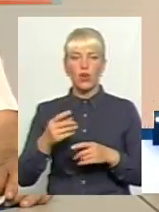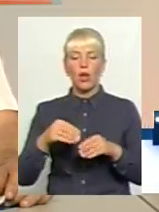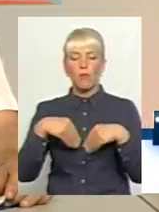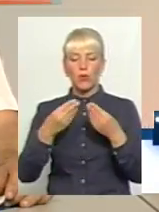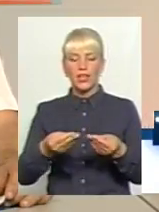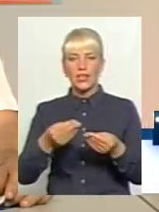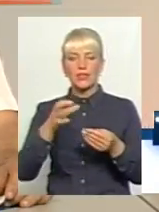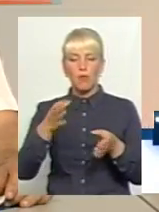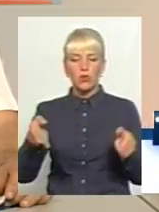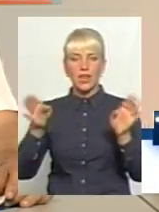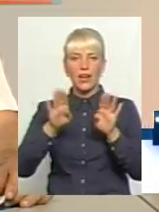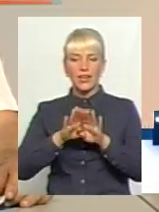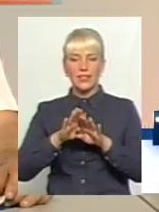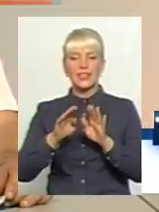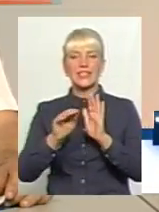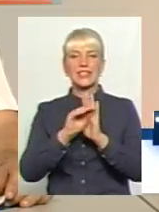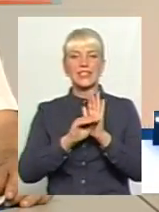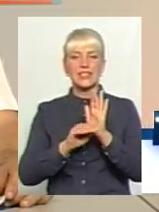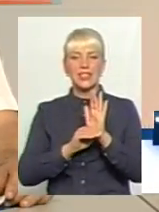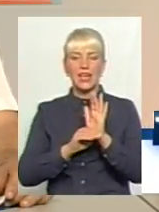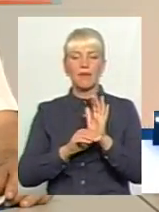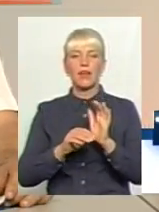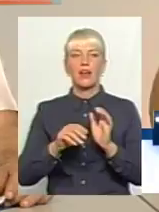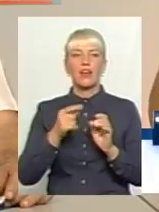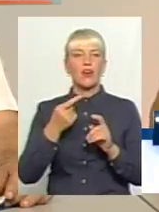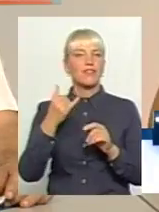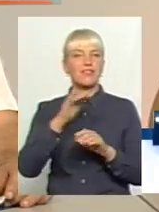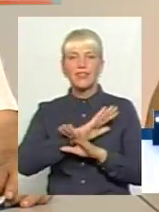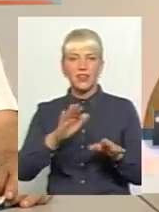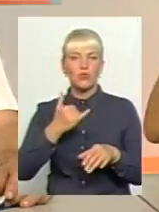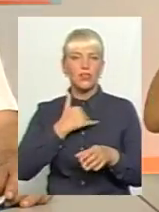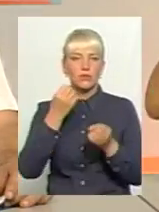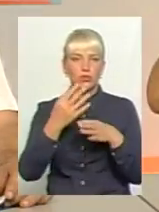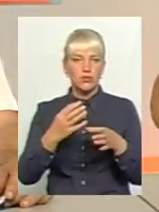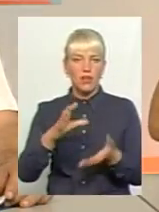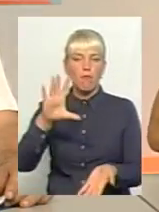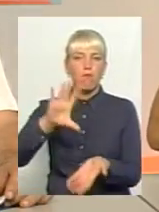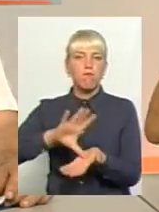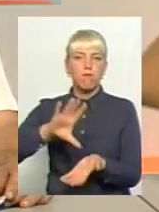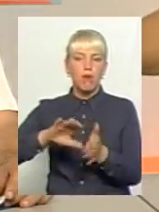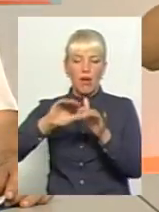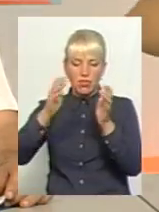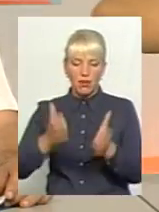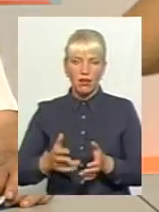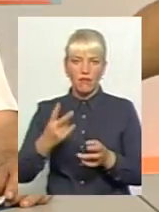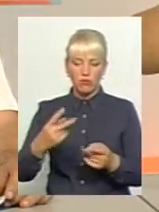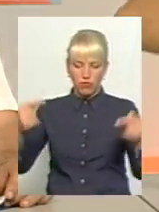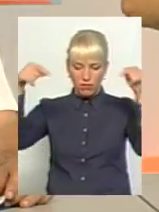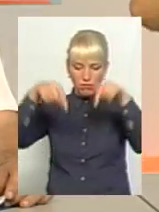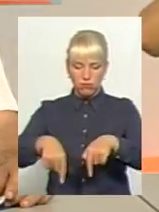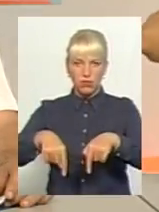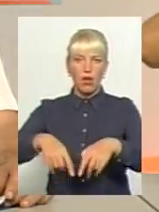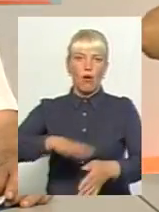нирку, і потім це все вимиває. Ні. У нас є просто банка, яку відкрили, вставили туди два конектора, воно промила